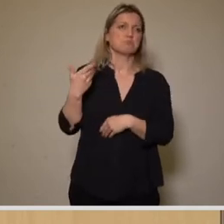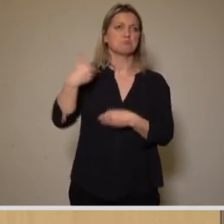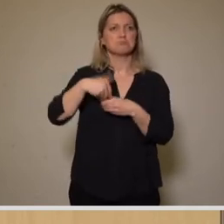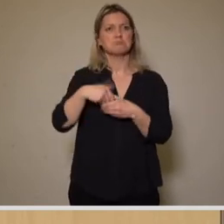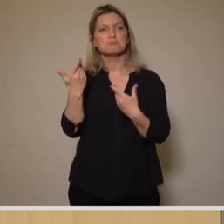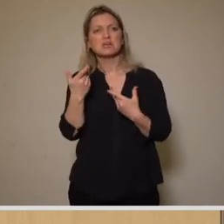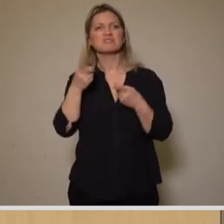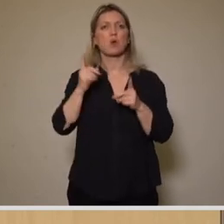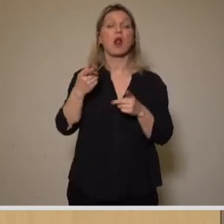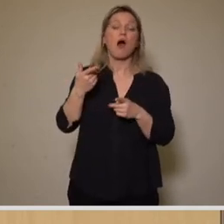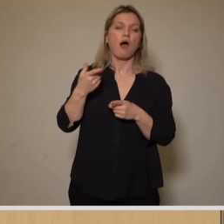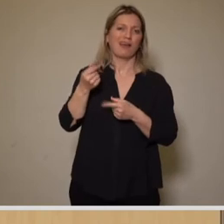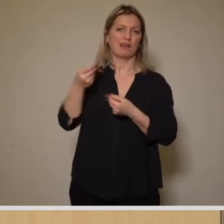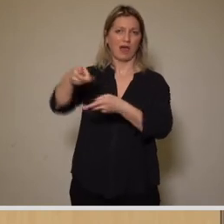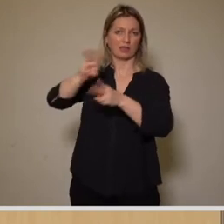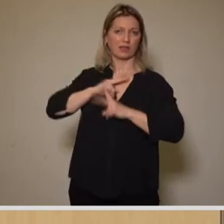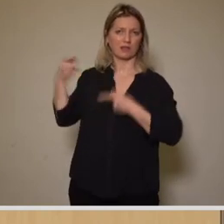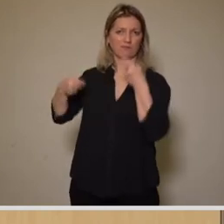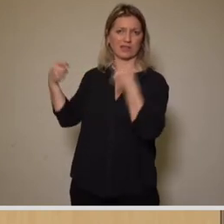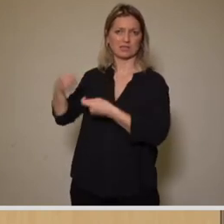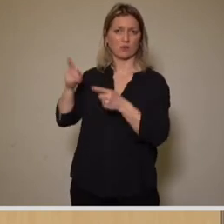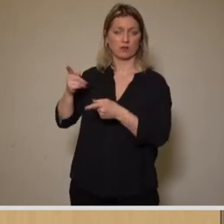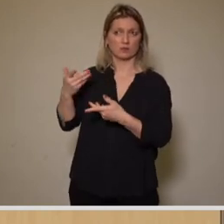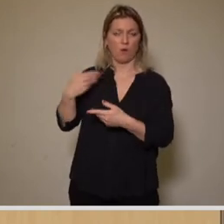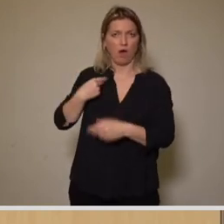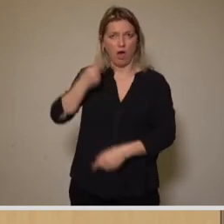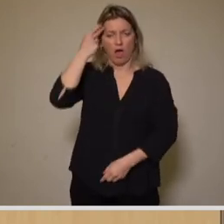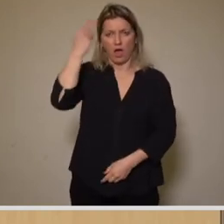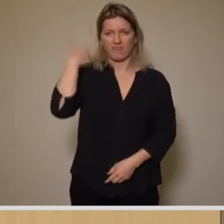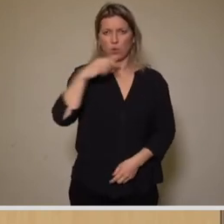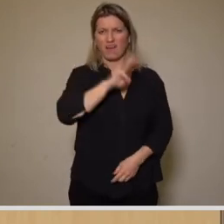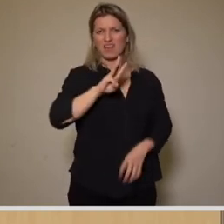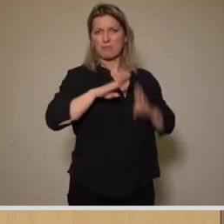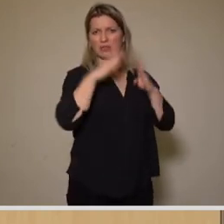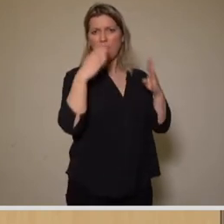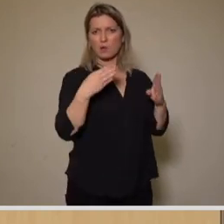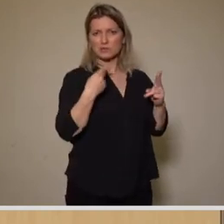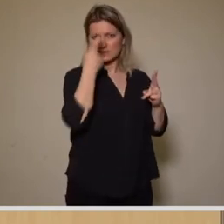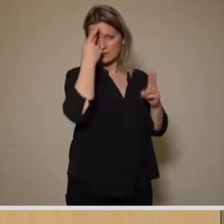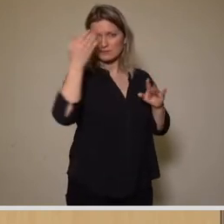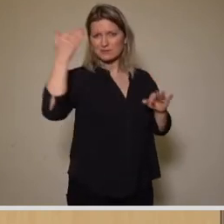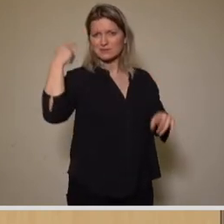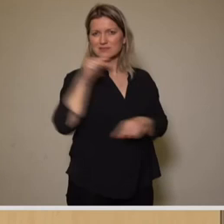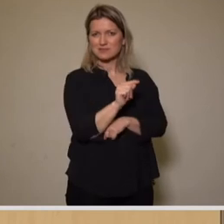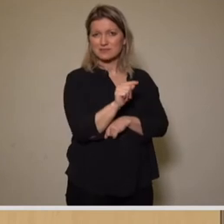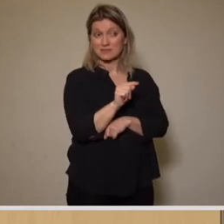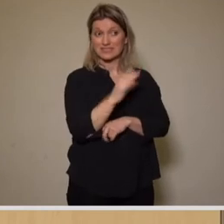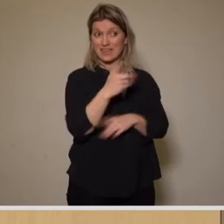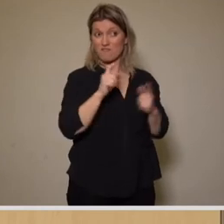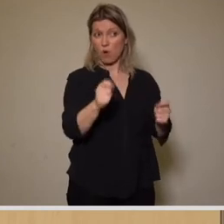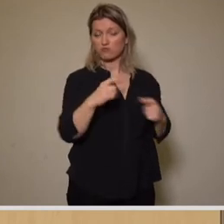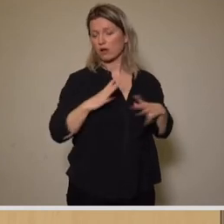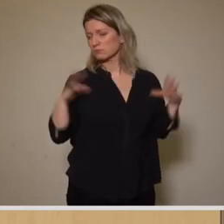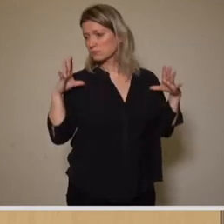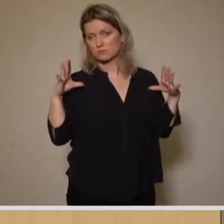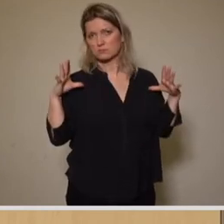das Ganze soll kreditfinanziert werden. Da werden Erinnerungen an Wigmannhaus und Robotonenkantine wach. Von diesem Vorschlag halten wir gar